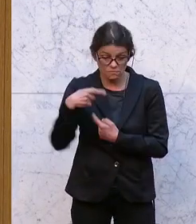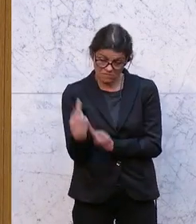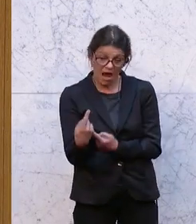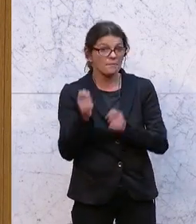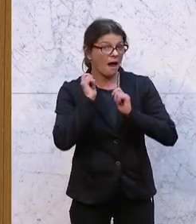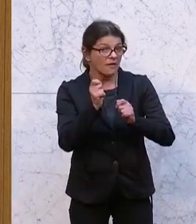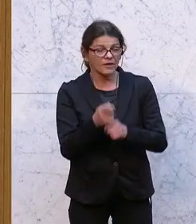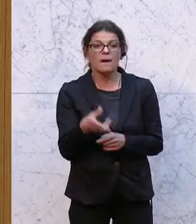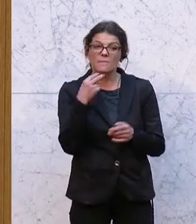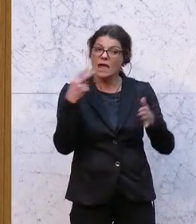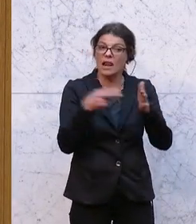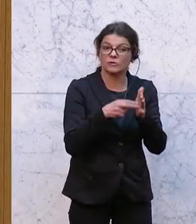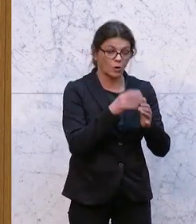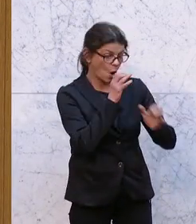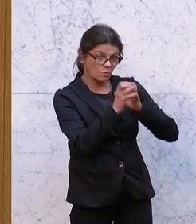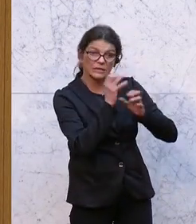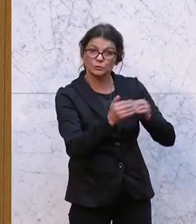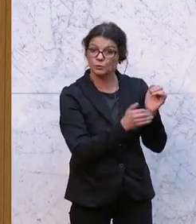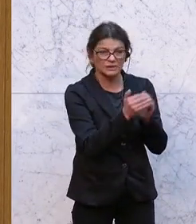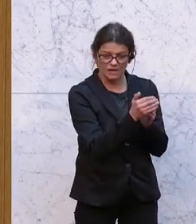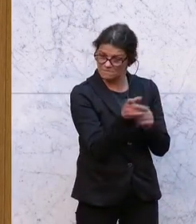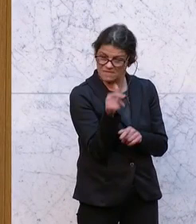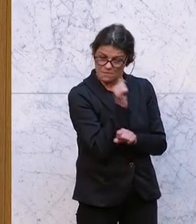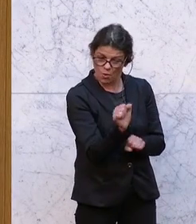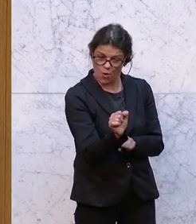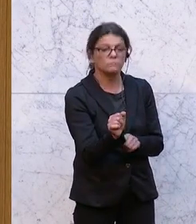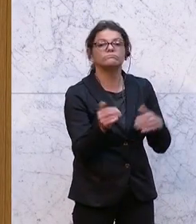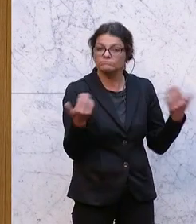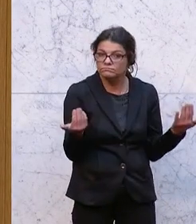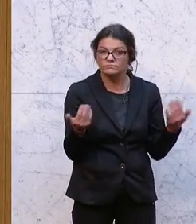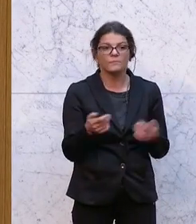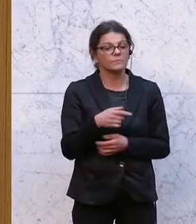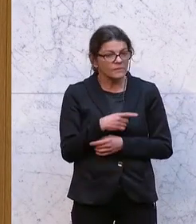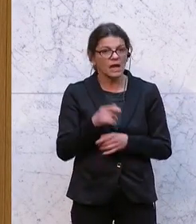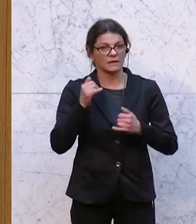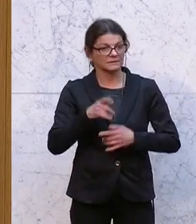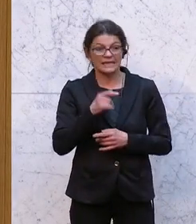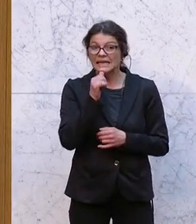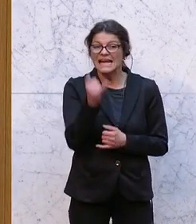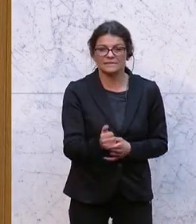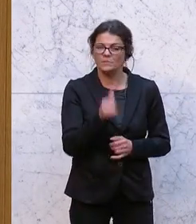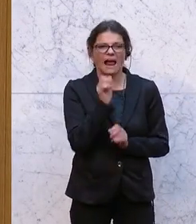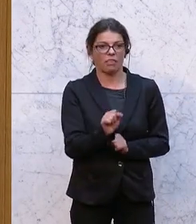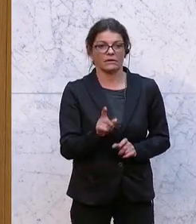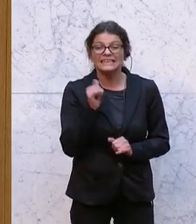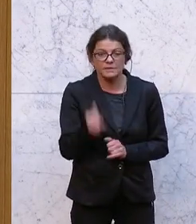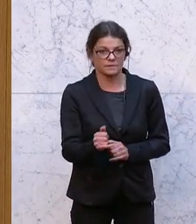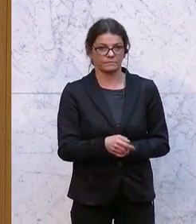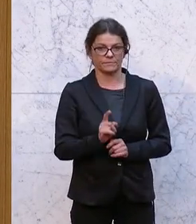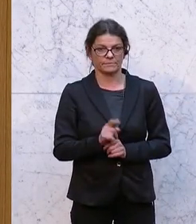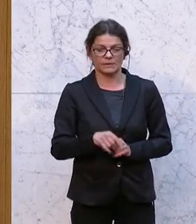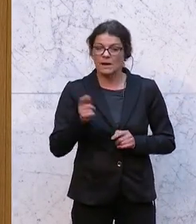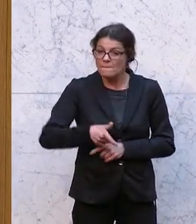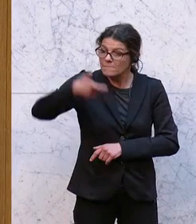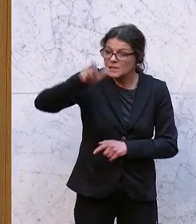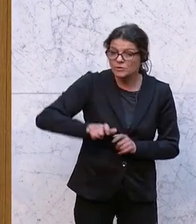Beantragung über das elektronische Kommunikationssystem nicht möglich ist, ist, nicht kann, ist die persönliche